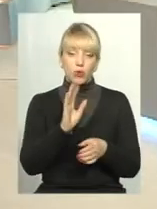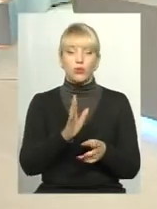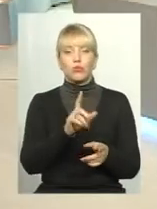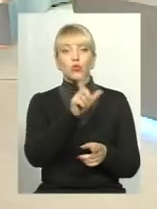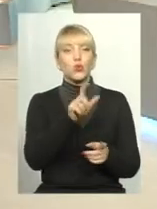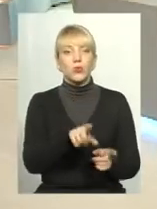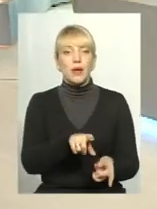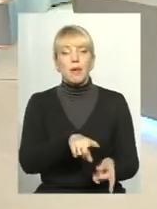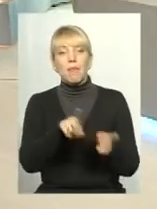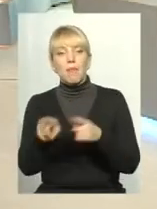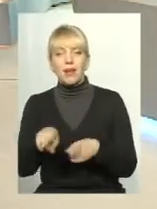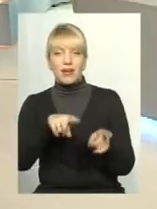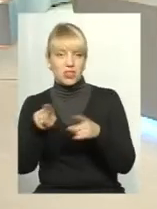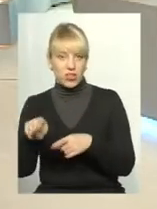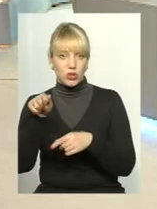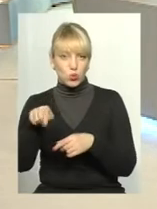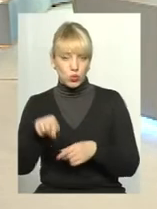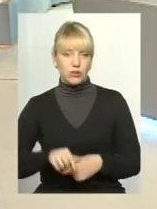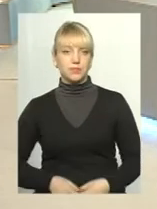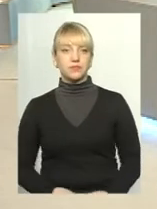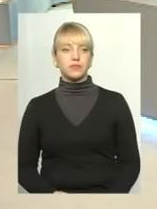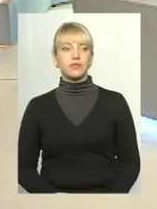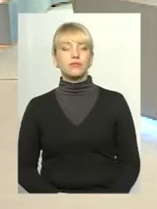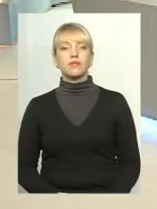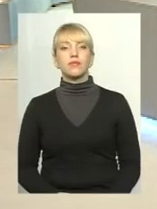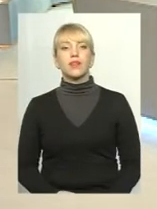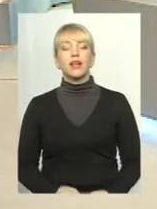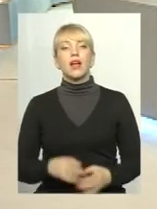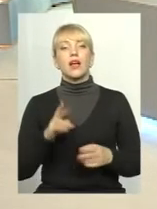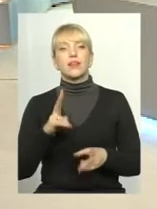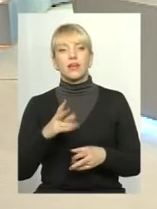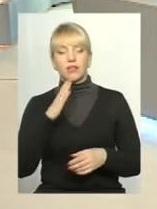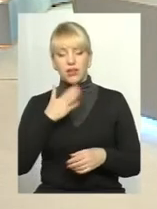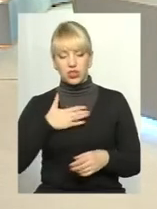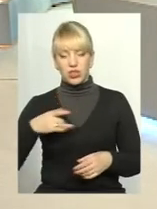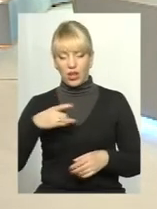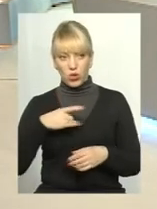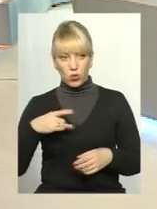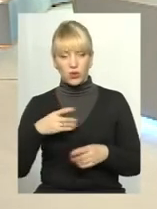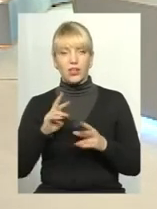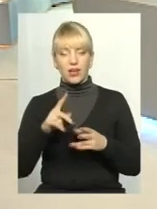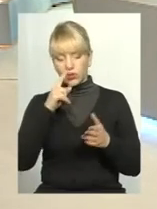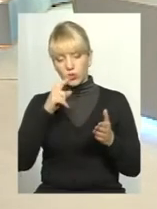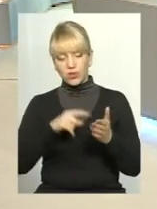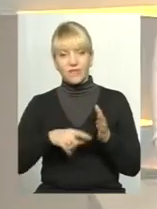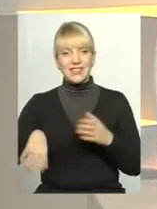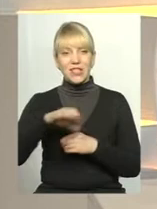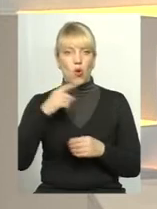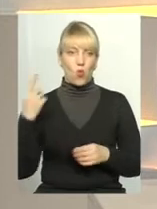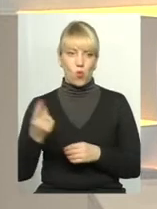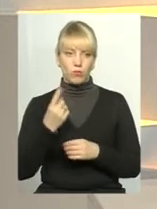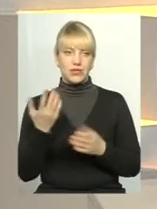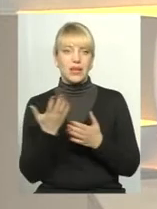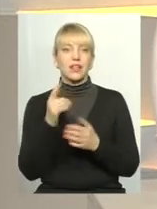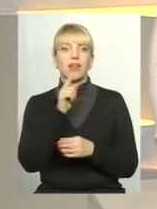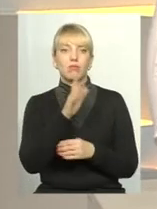Добре, я зрозуміла. Скажіть, будь ласка, як нашого району, в цій області торкнеться ця медицина? Яка